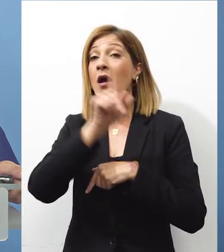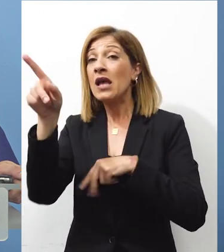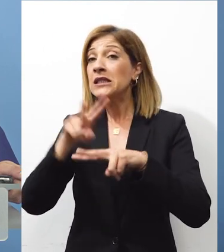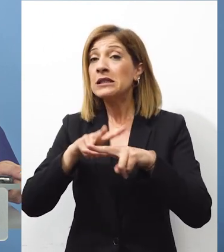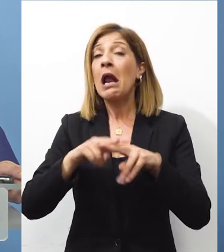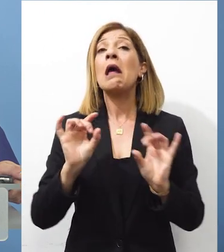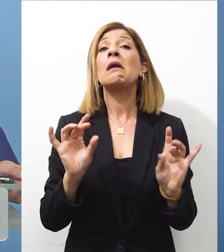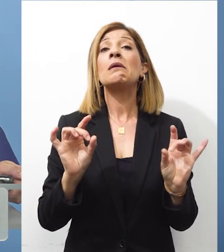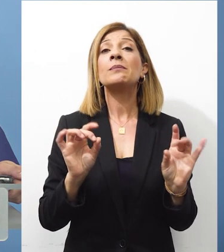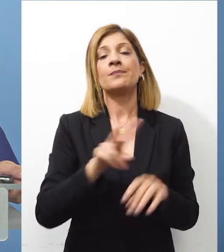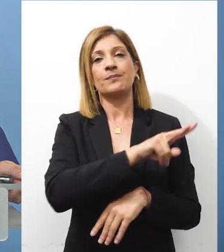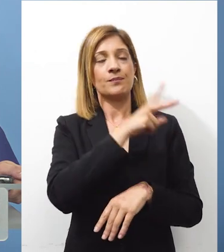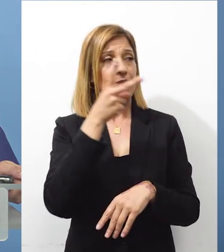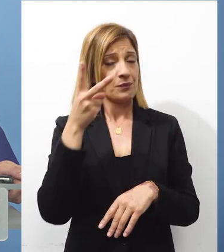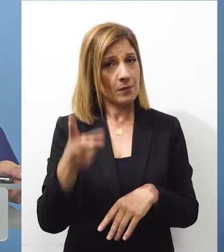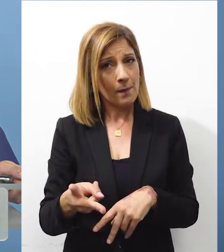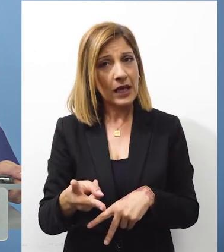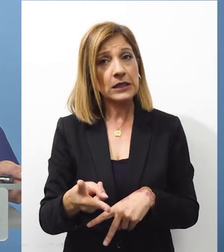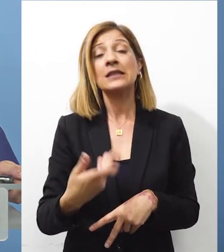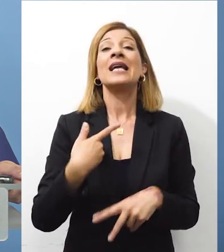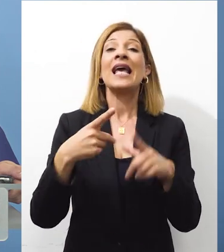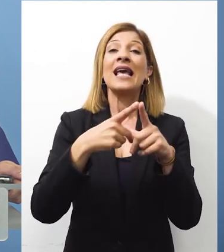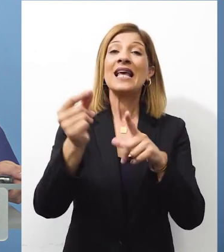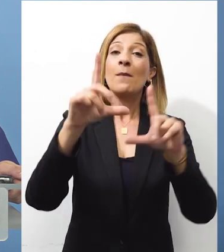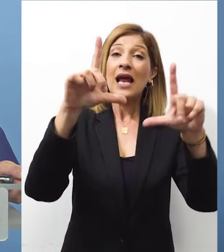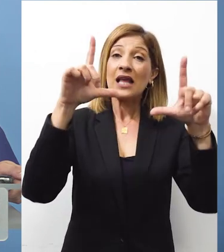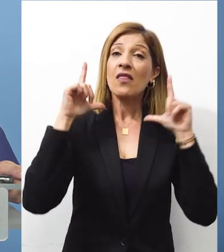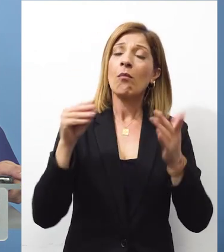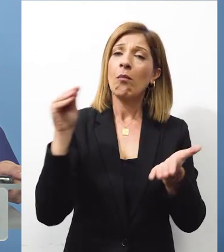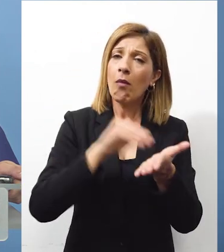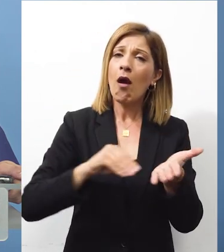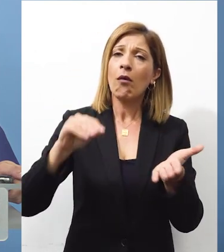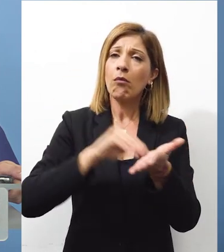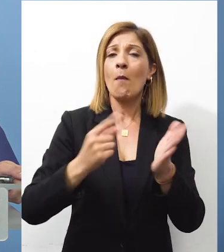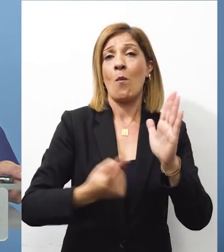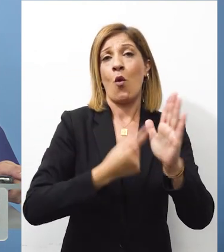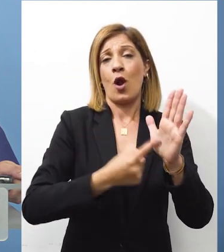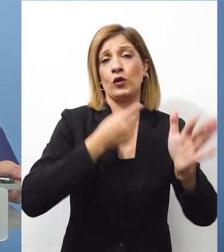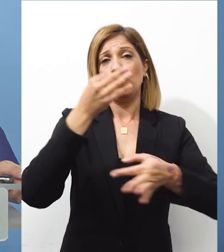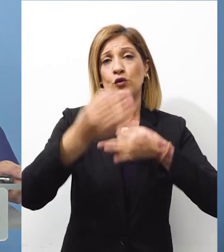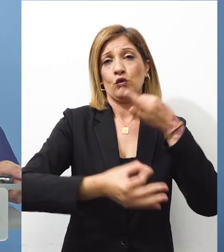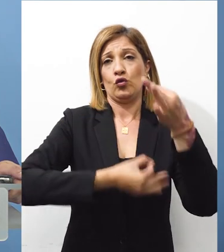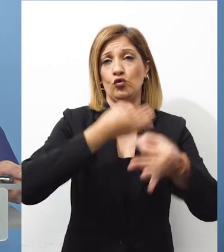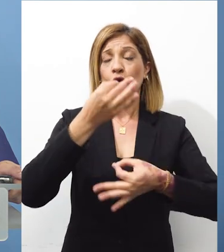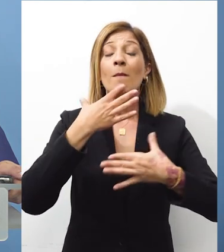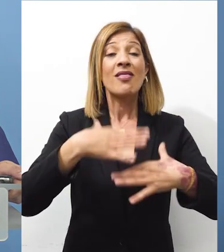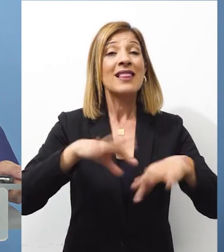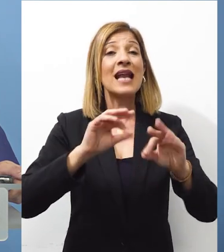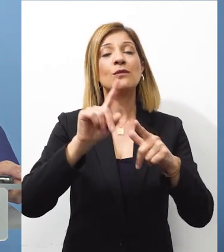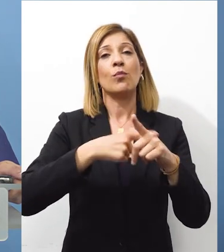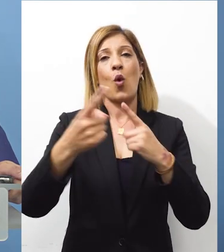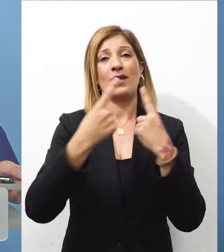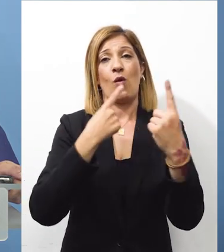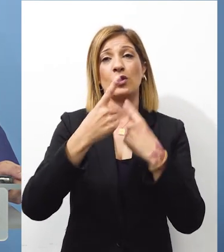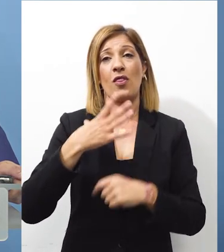νομίζω, έχουμε επαναλάβει την πάγια μας θέση όπως επαναρχής ο πολιτικός διάλογος